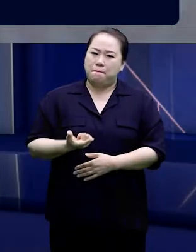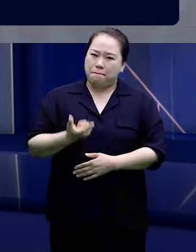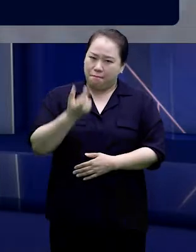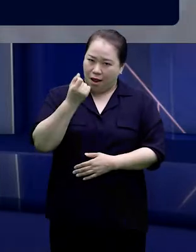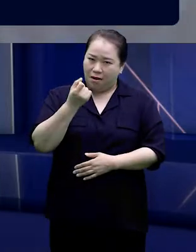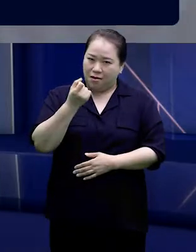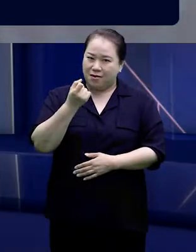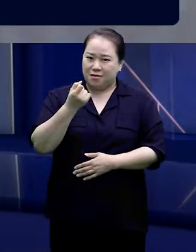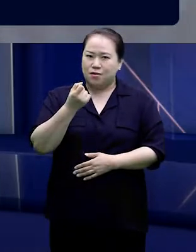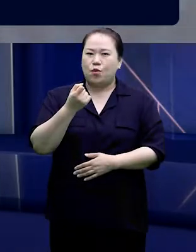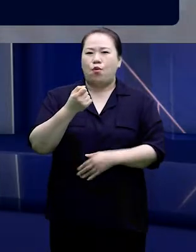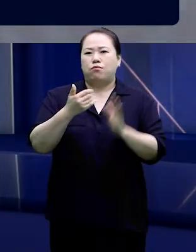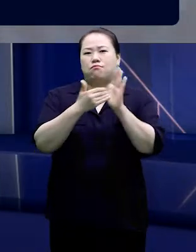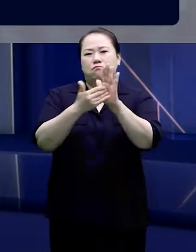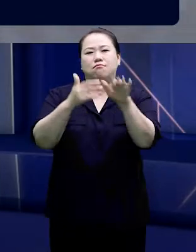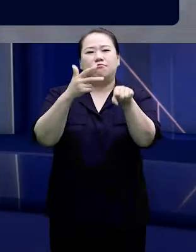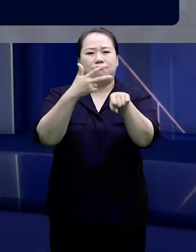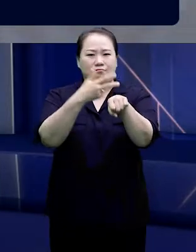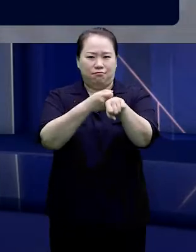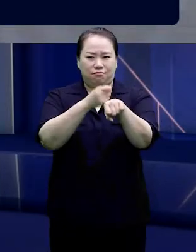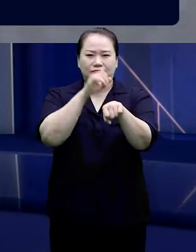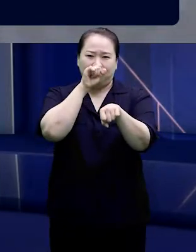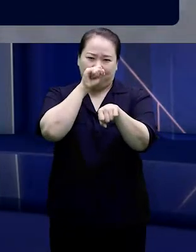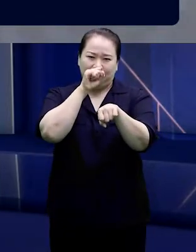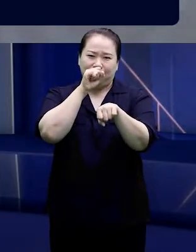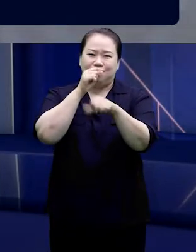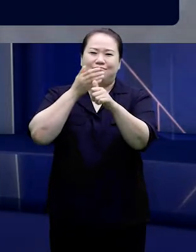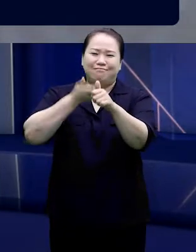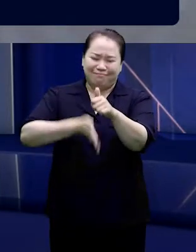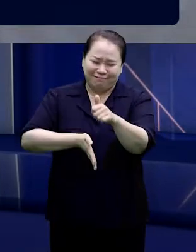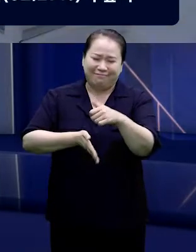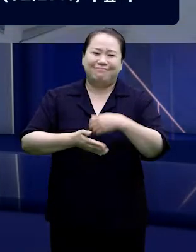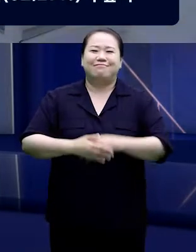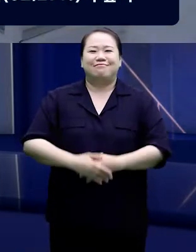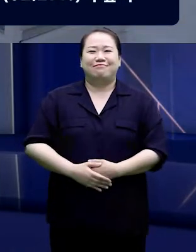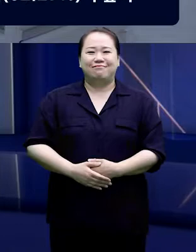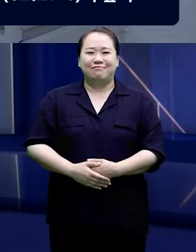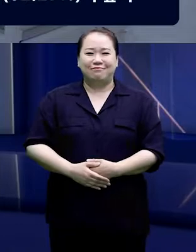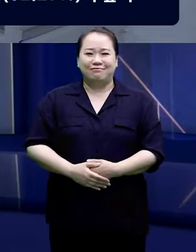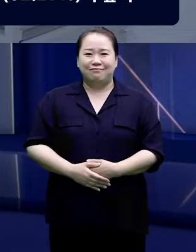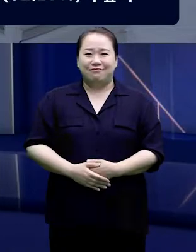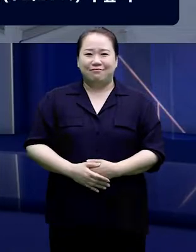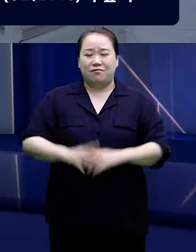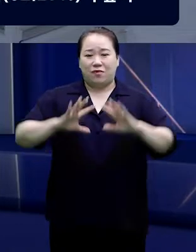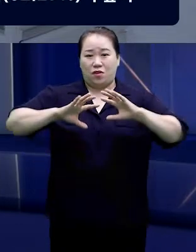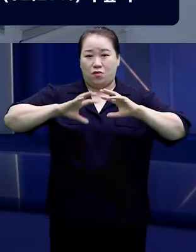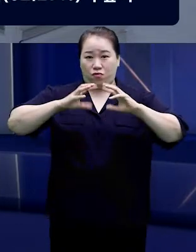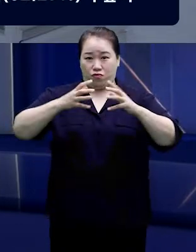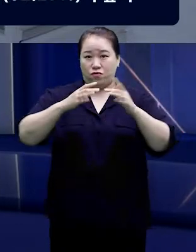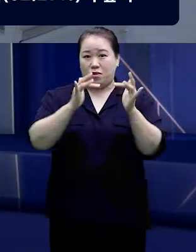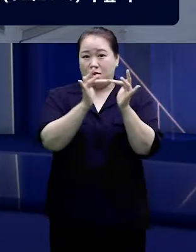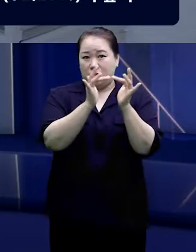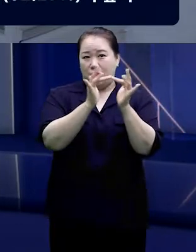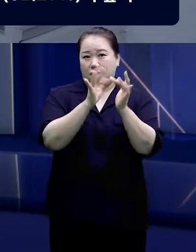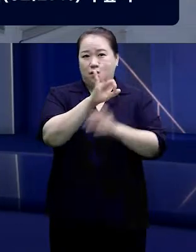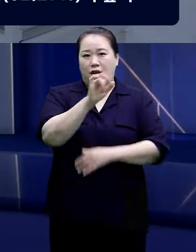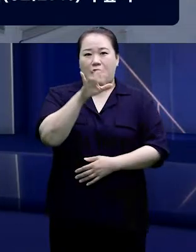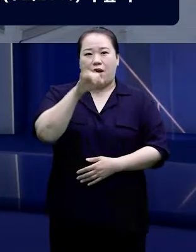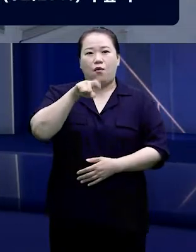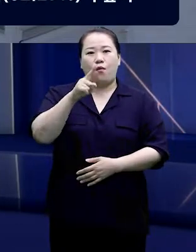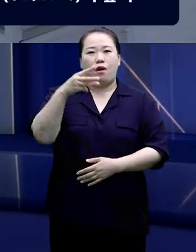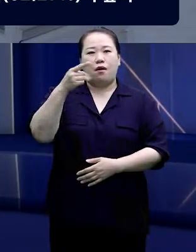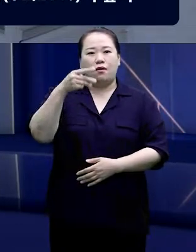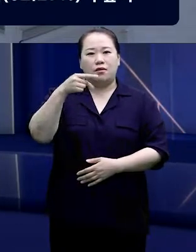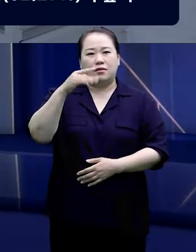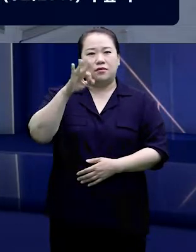꼭 백신을 맞아주실 것을 당부드립니다. 국제통계 사이트인 아월드인 데이터에 따르면